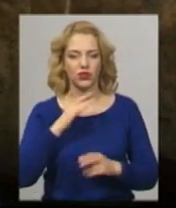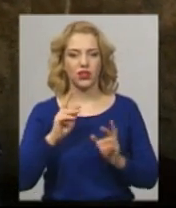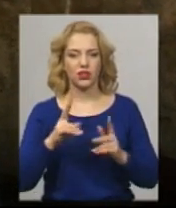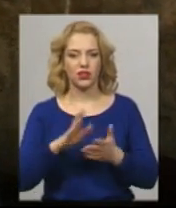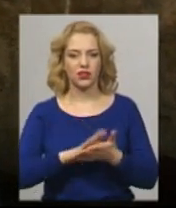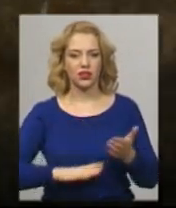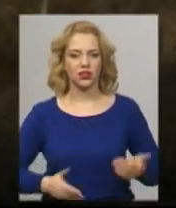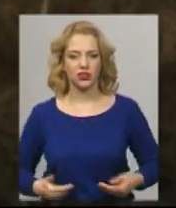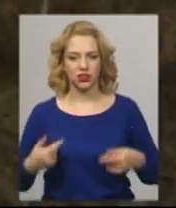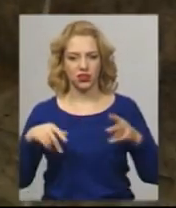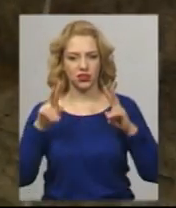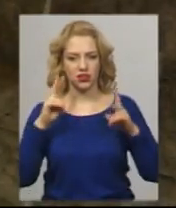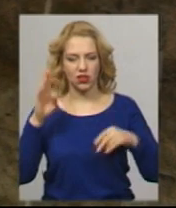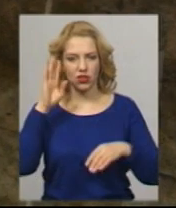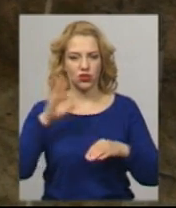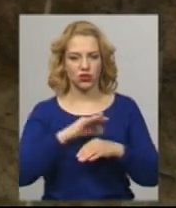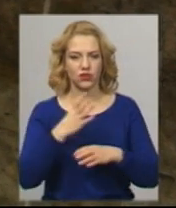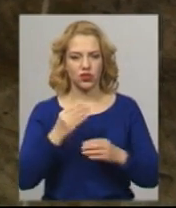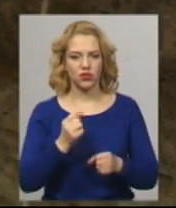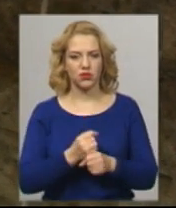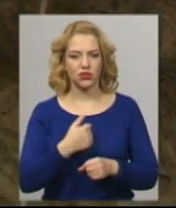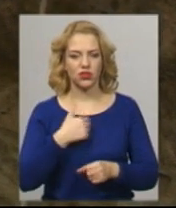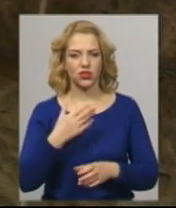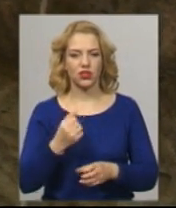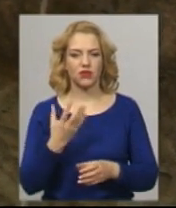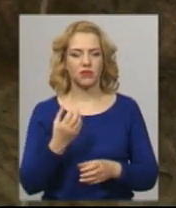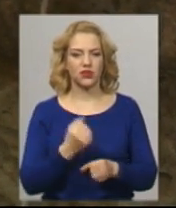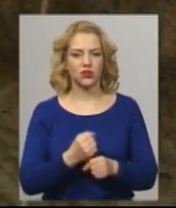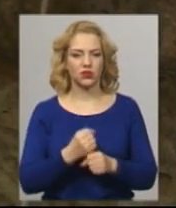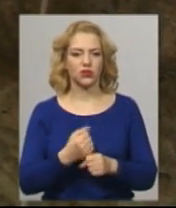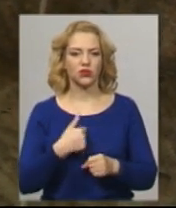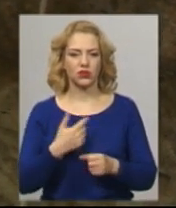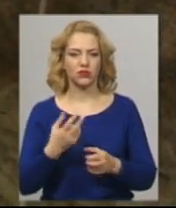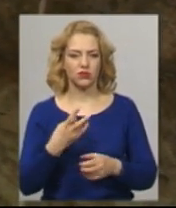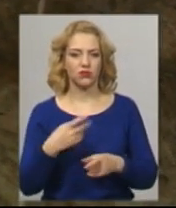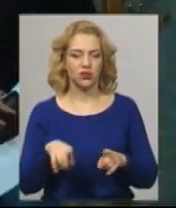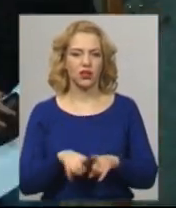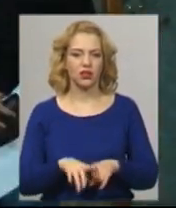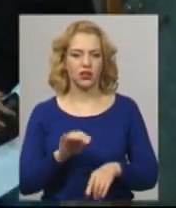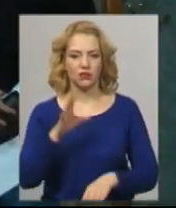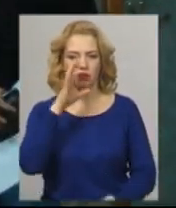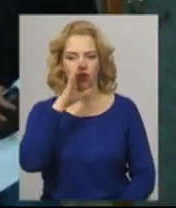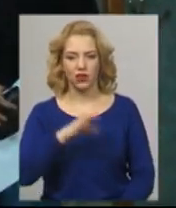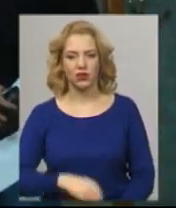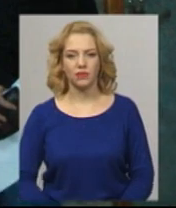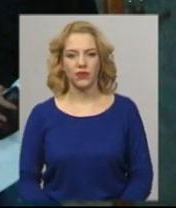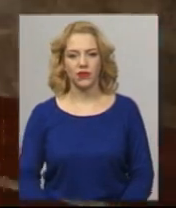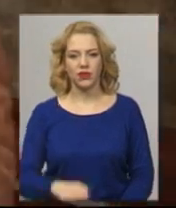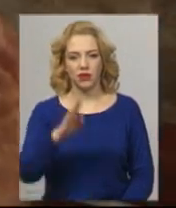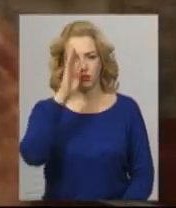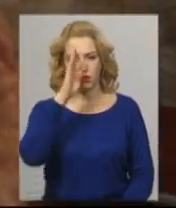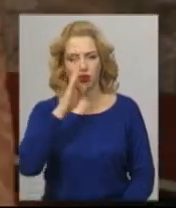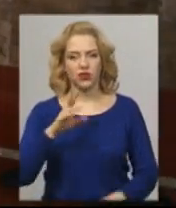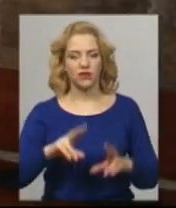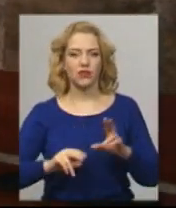далі жити. Чоловік ще робить, я ще роблю, тих субсидій немає. Тільки погано. Віктор Шафоростов вважає